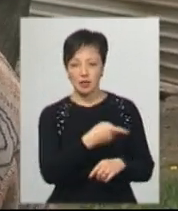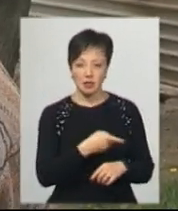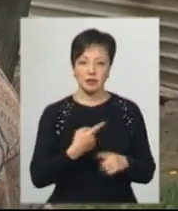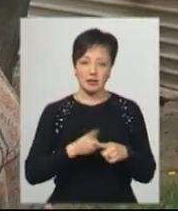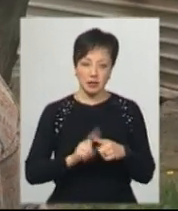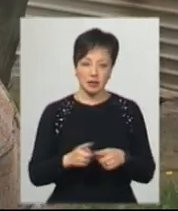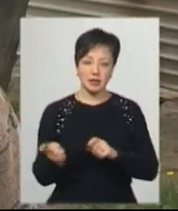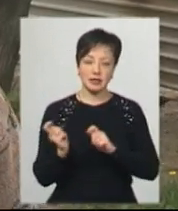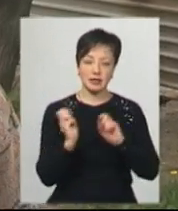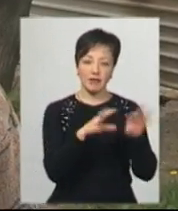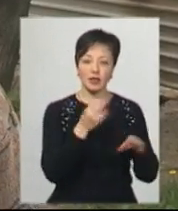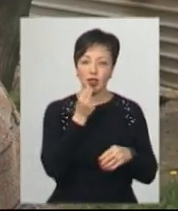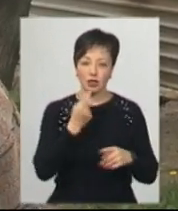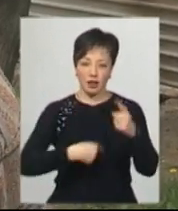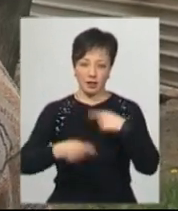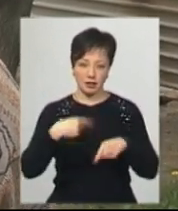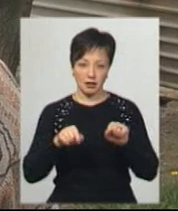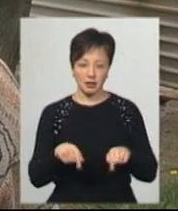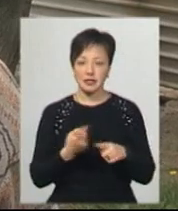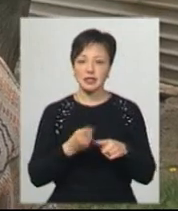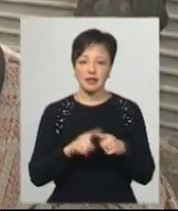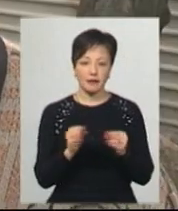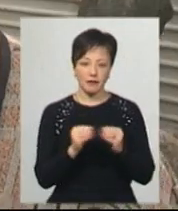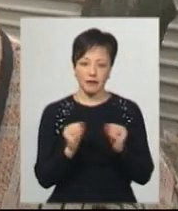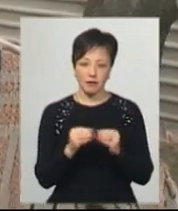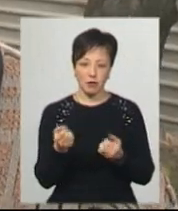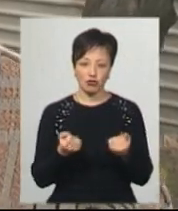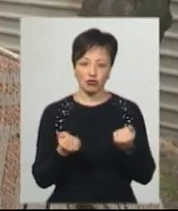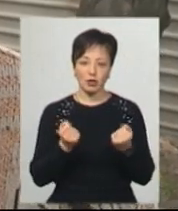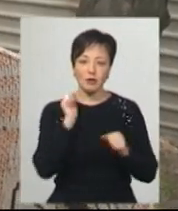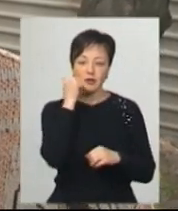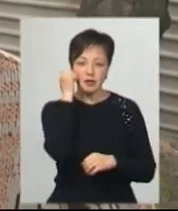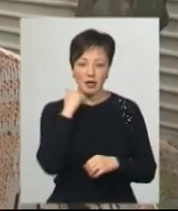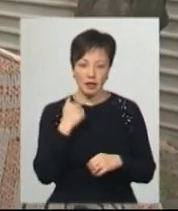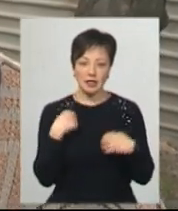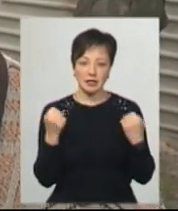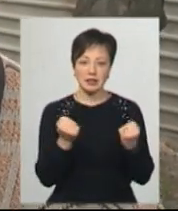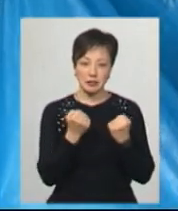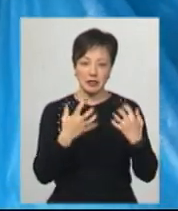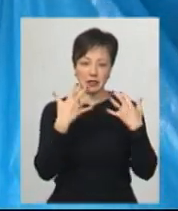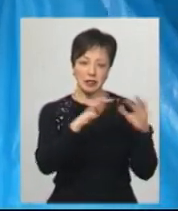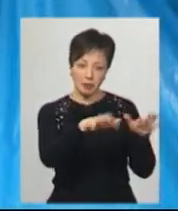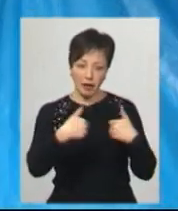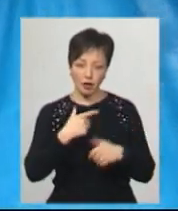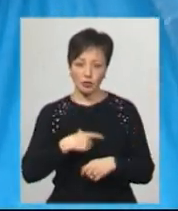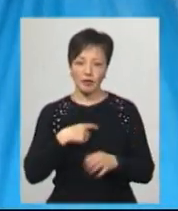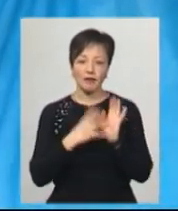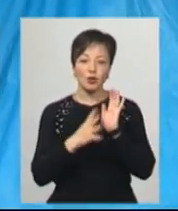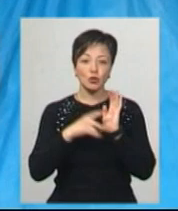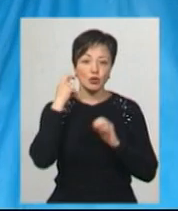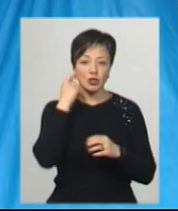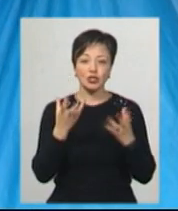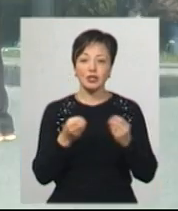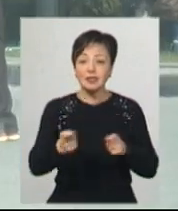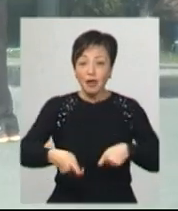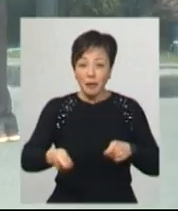завезу її харчі і повернуся назад. Цієї самої машини. Бабушка старенька на зиму, я її забираю до себе. 90. Вона ще мені